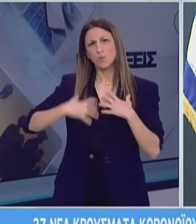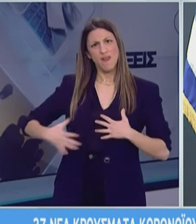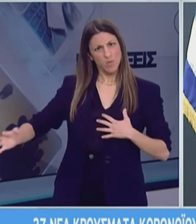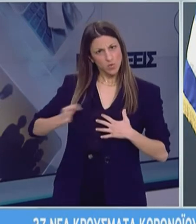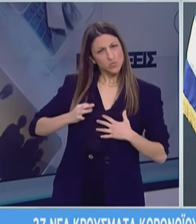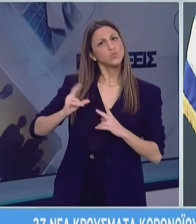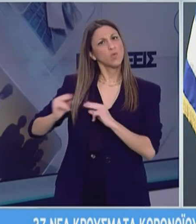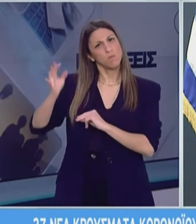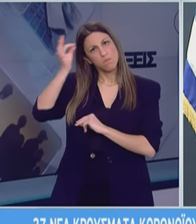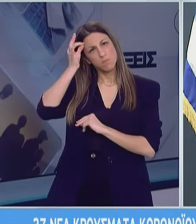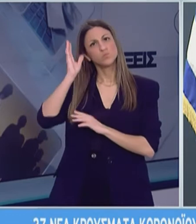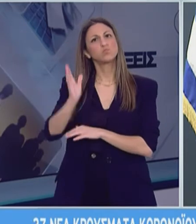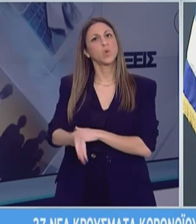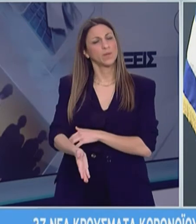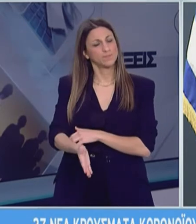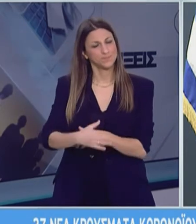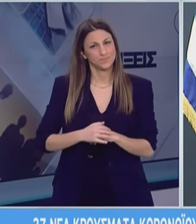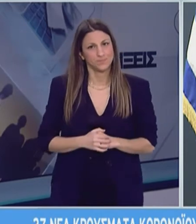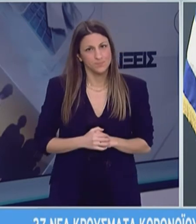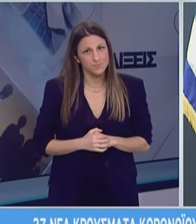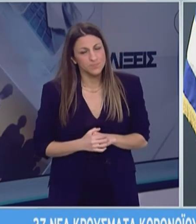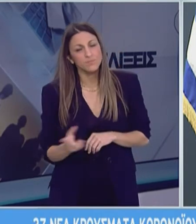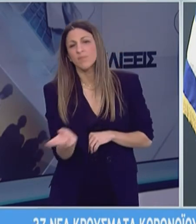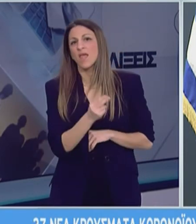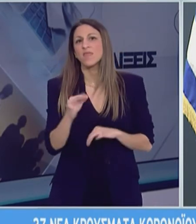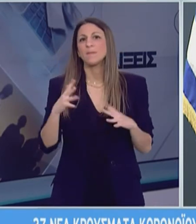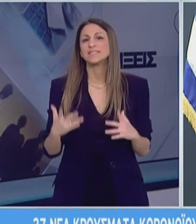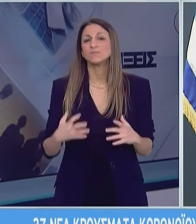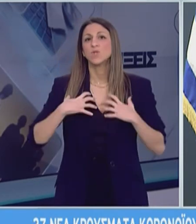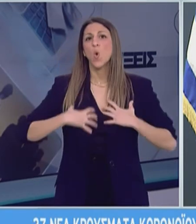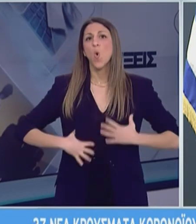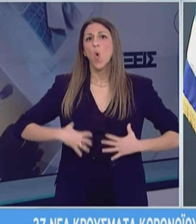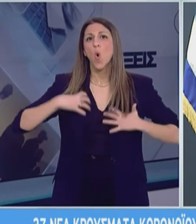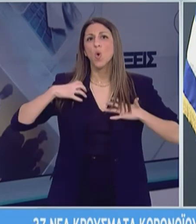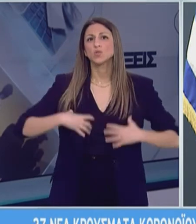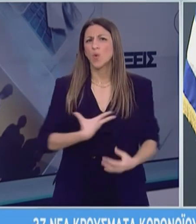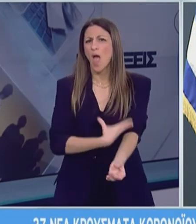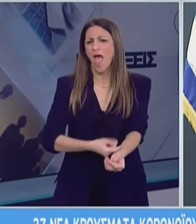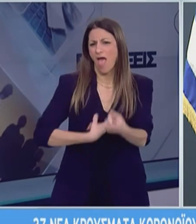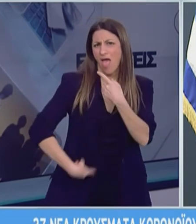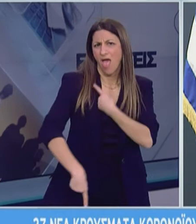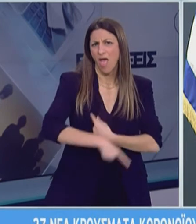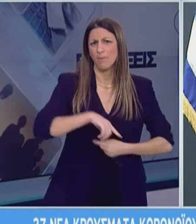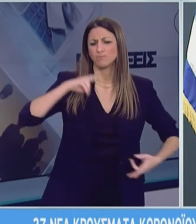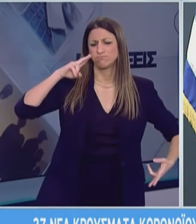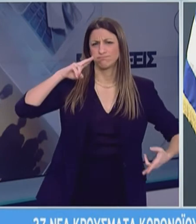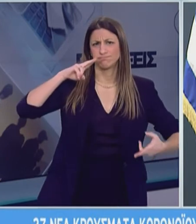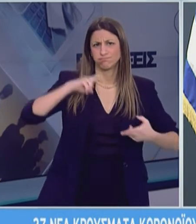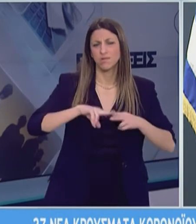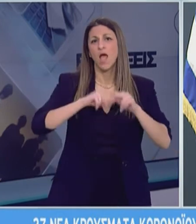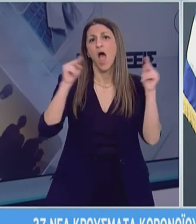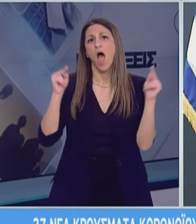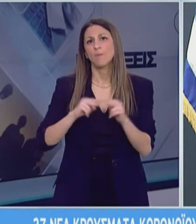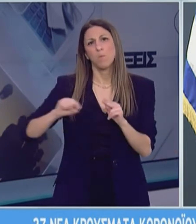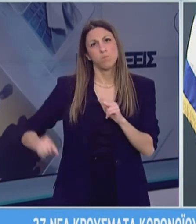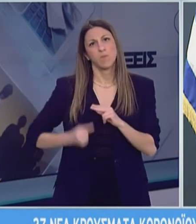όργανα όπως ο πνεύμονας. Επίσης, η μείωση στα επίπεδα οξυγόνου του αίματος στις σοβαρές περιπτώσεις της νόσου μπορεί να έχει επιπτώσει τη λειτουργία του